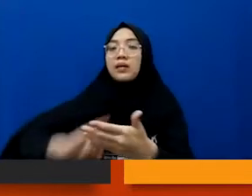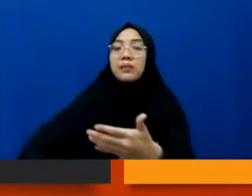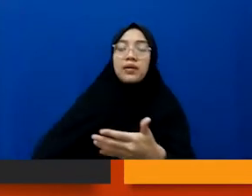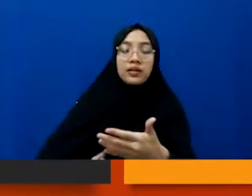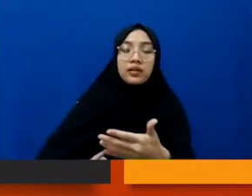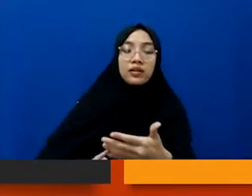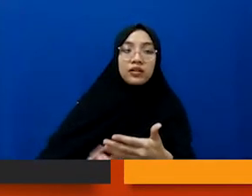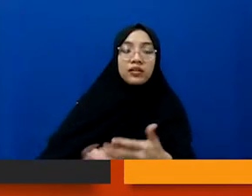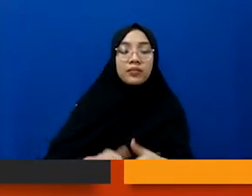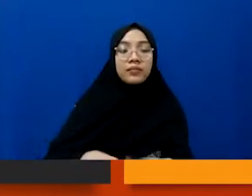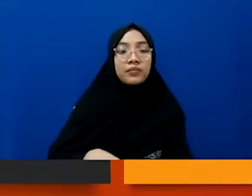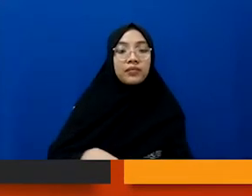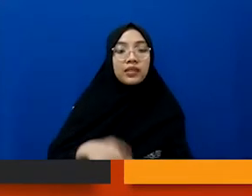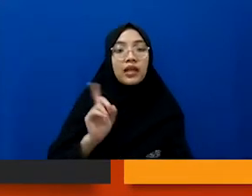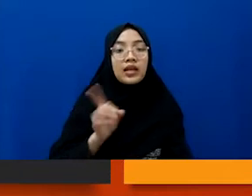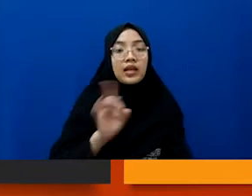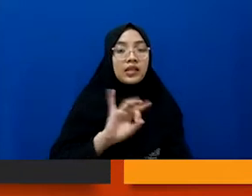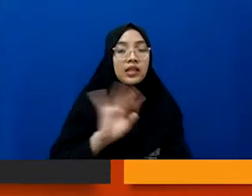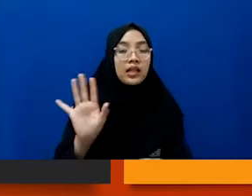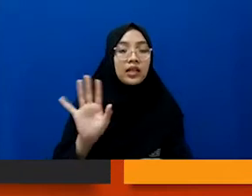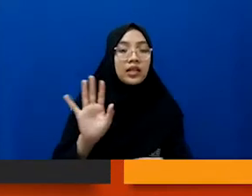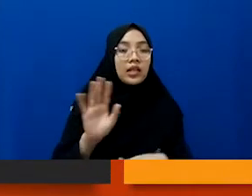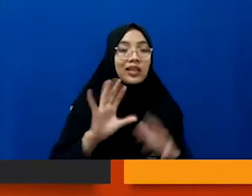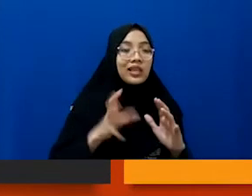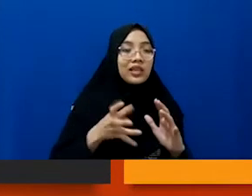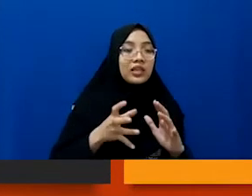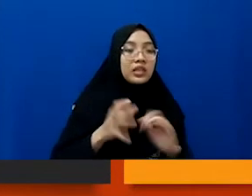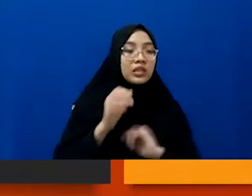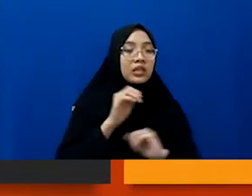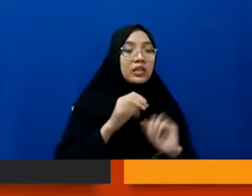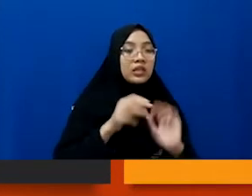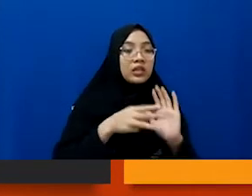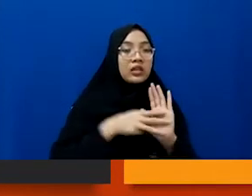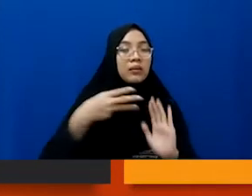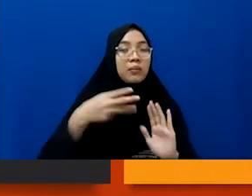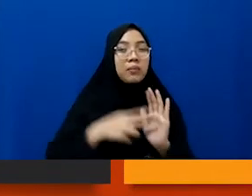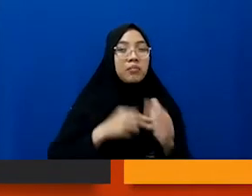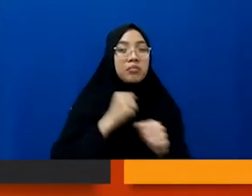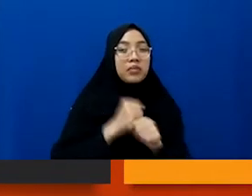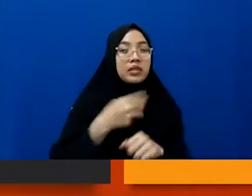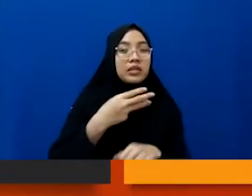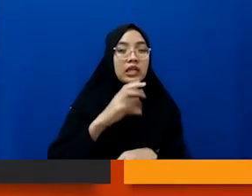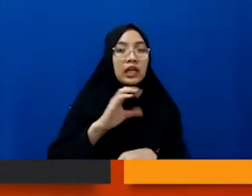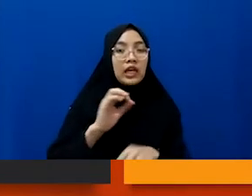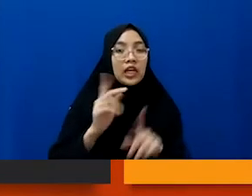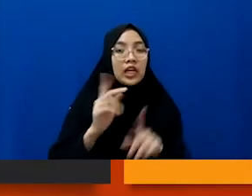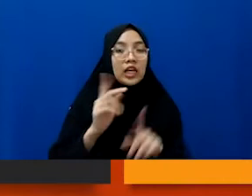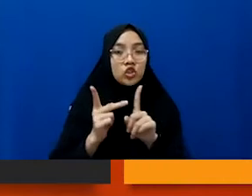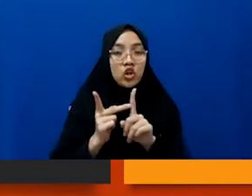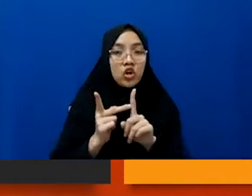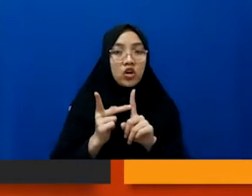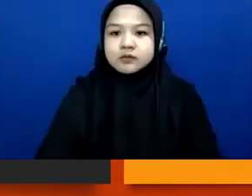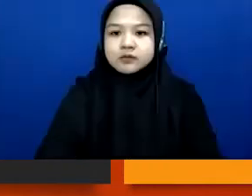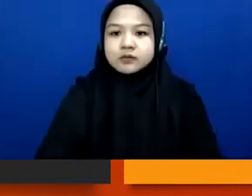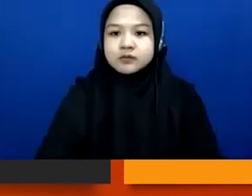kemudian ada juga teknik yang namanya mengecoh gitu kan maksudnya apa nih mengecoh ini